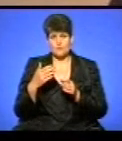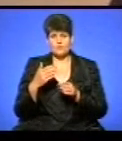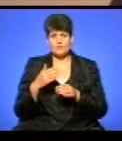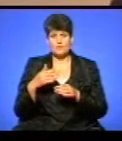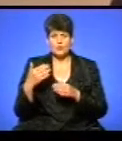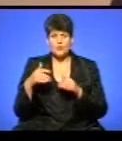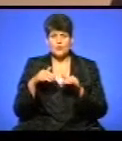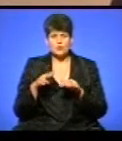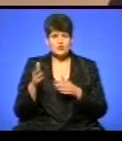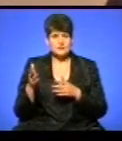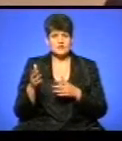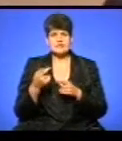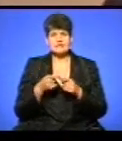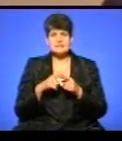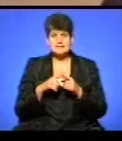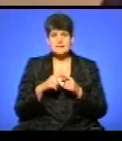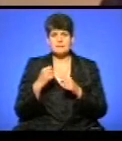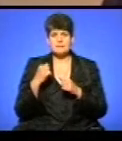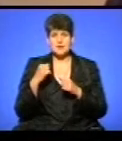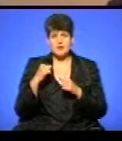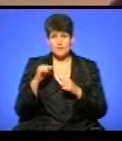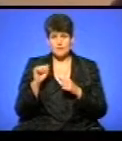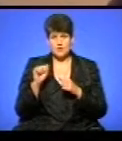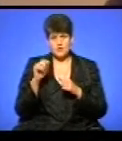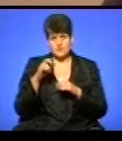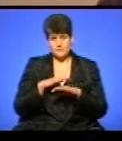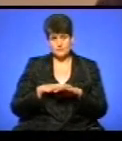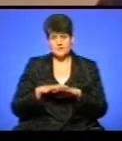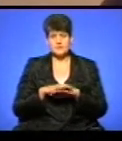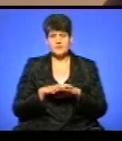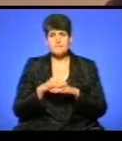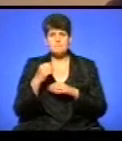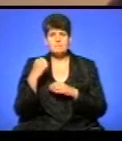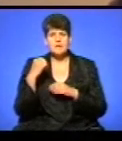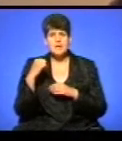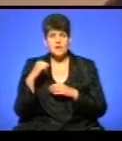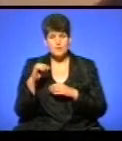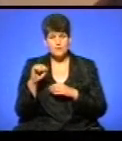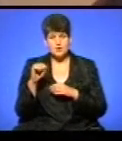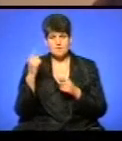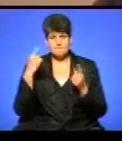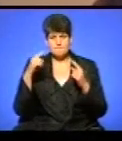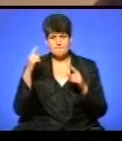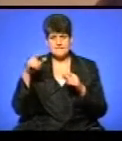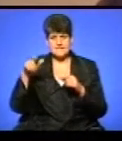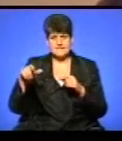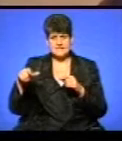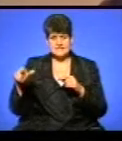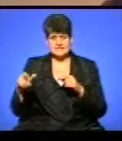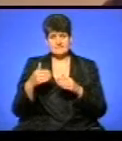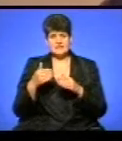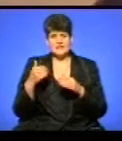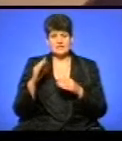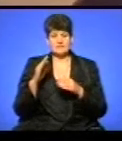перемога цивілізацій і перемога митців над війнами,